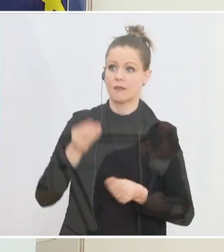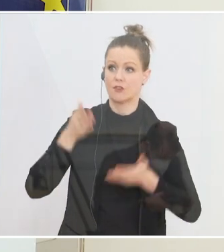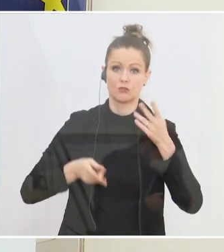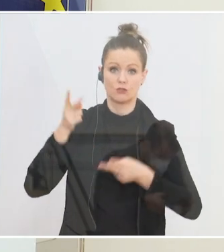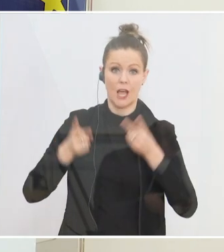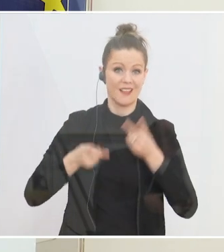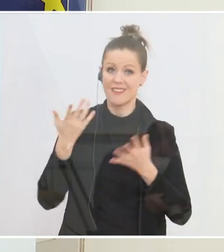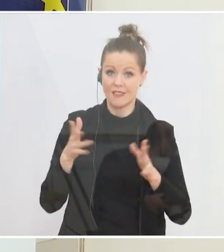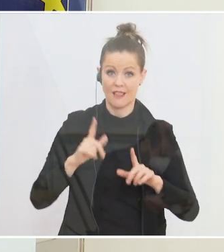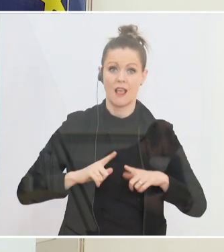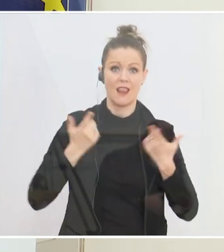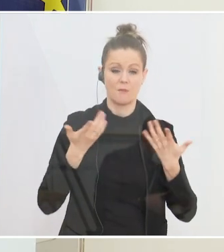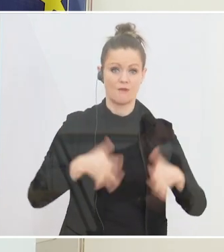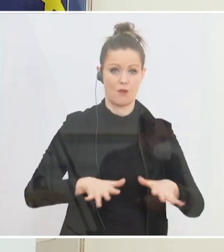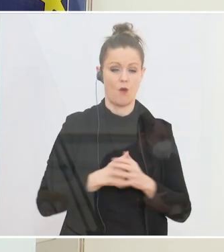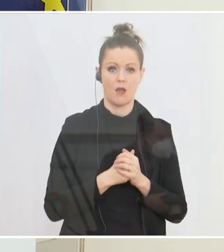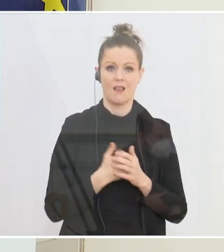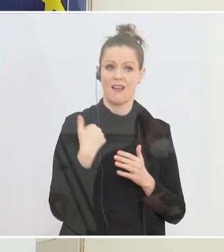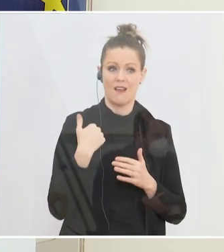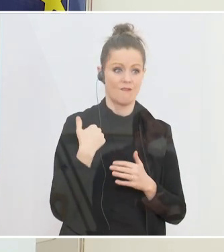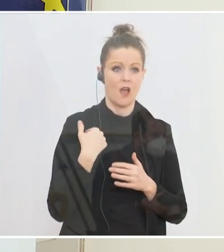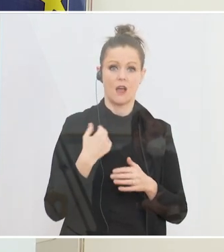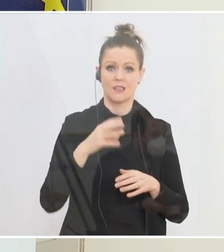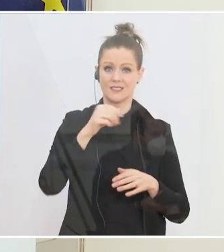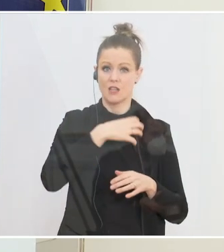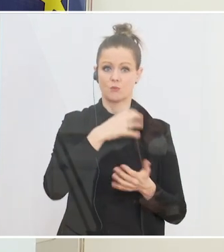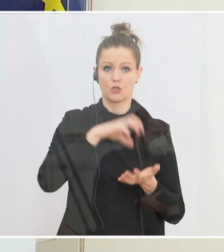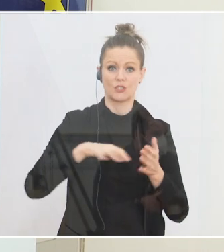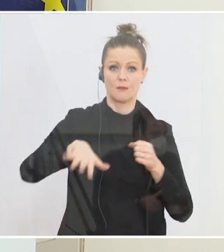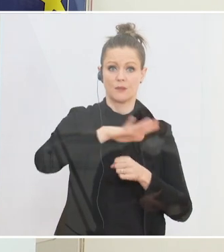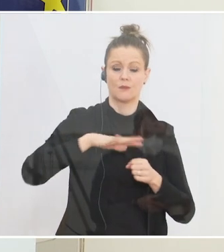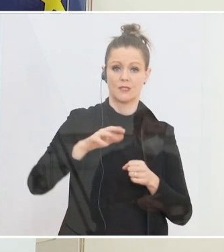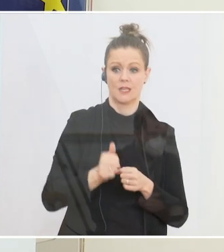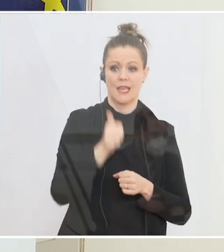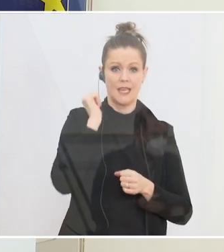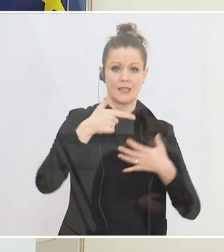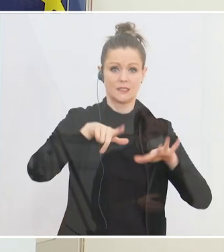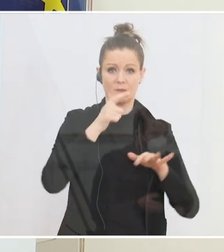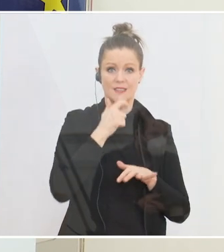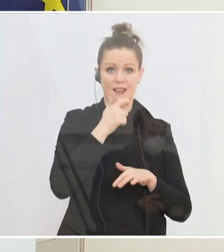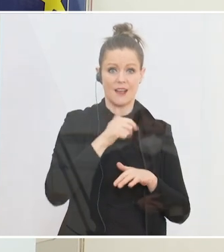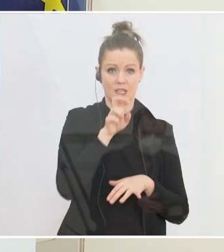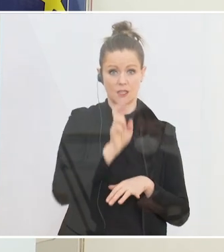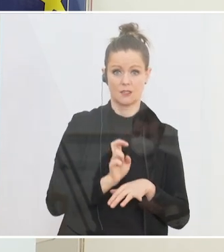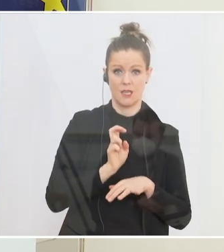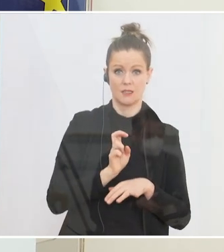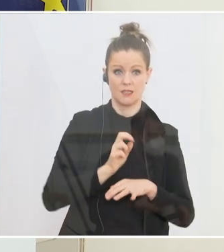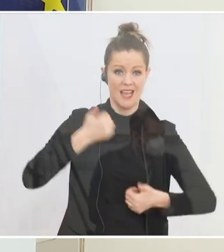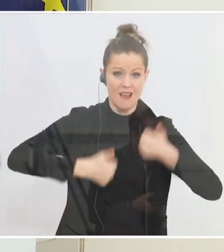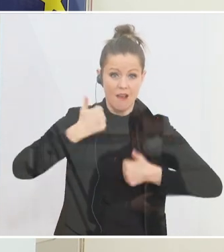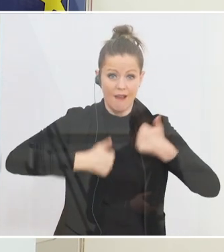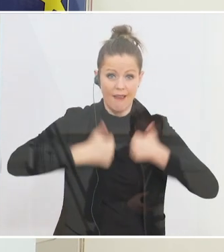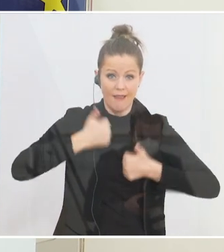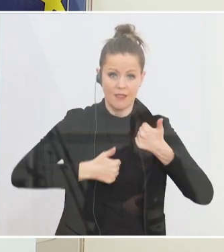zwei Wochen in Salzburg im Stadtgebiet ein 17-jähriger Beifahrer, der hinten auf der Rückbank sitzt und bei einem Rennen